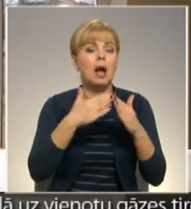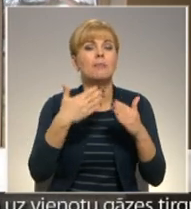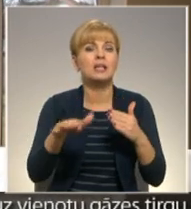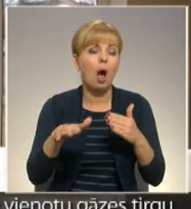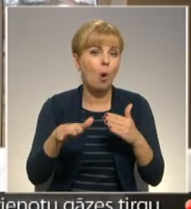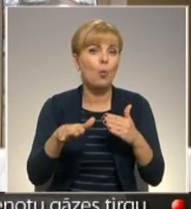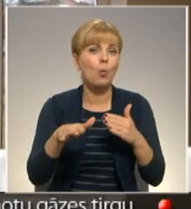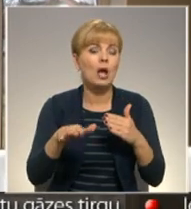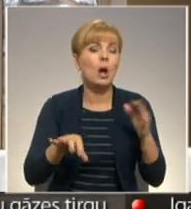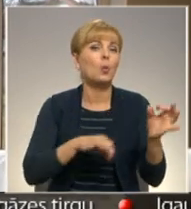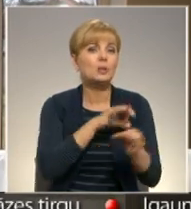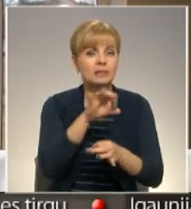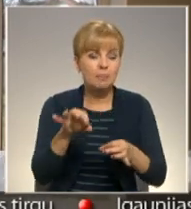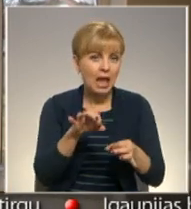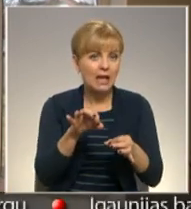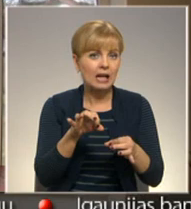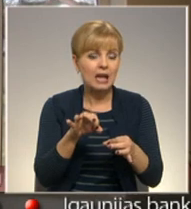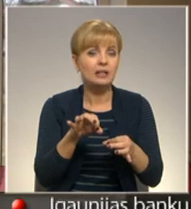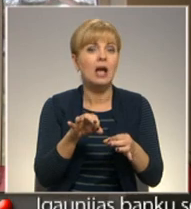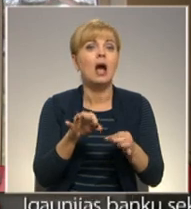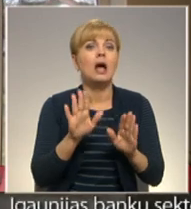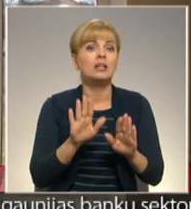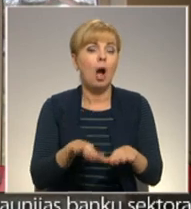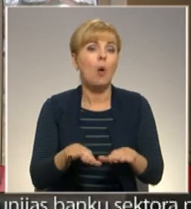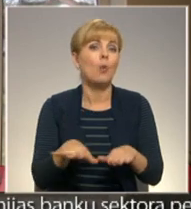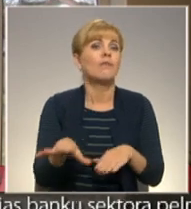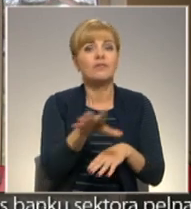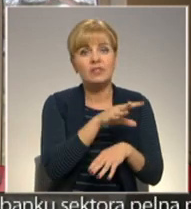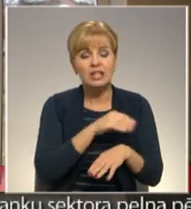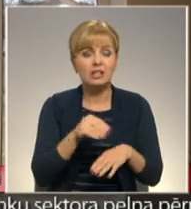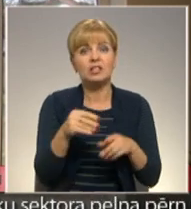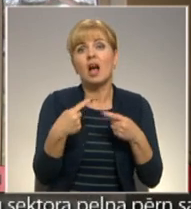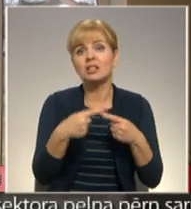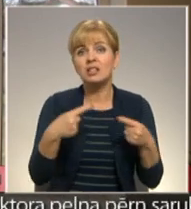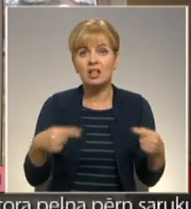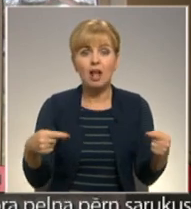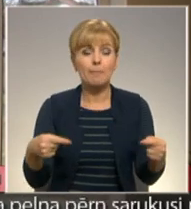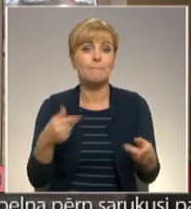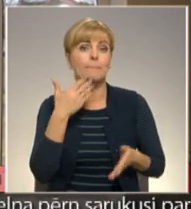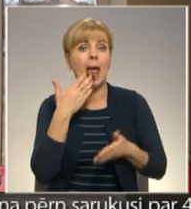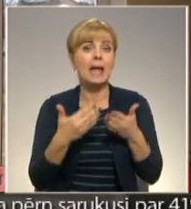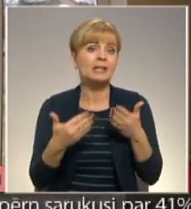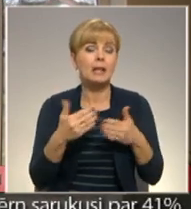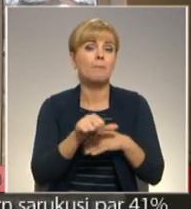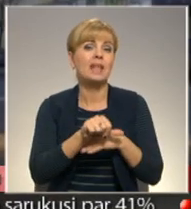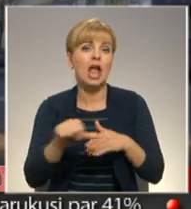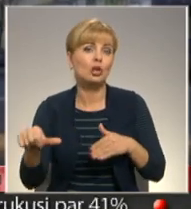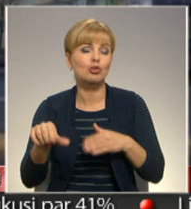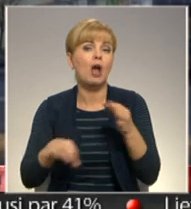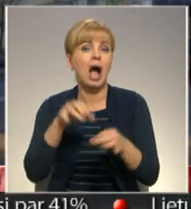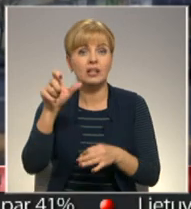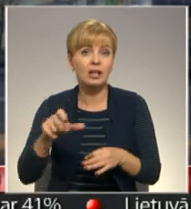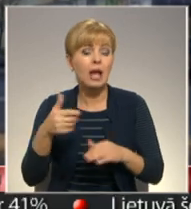un tā ir vienīgā prasība. Visādi citādi mēs mēģinām neierupžot arhitektus.